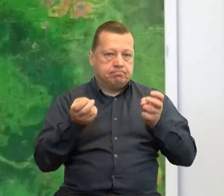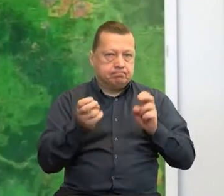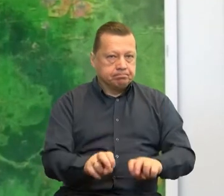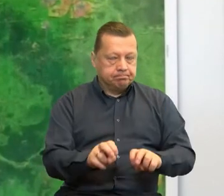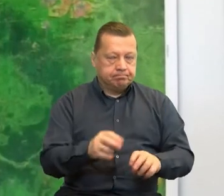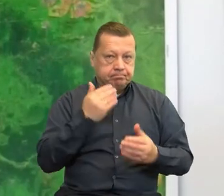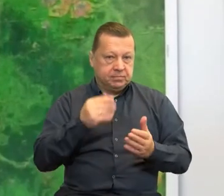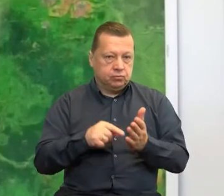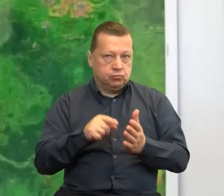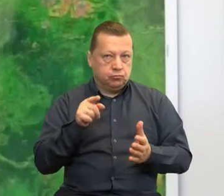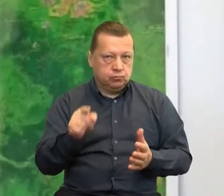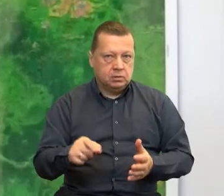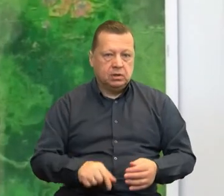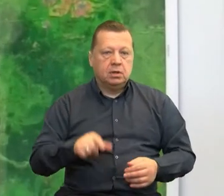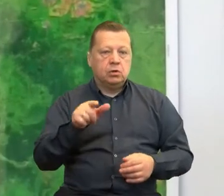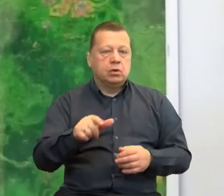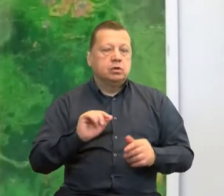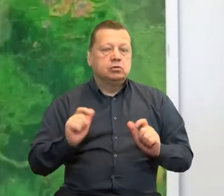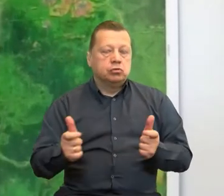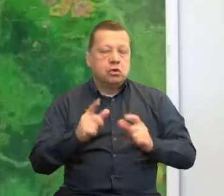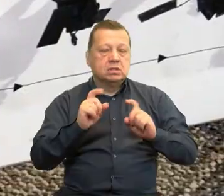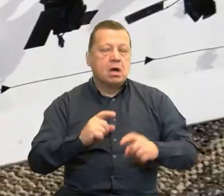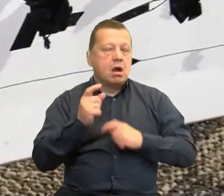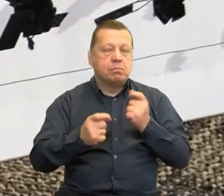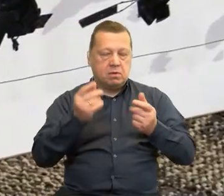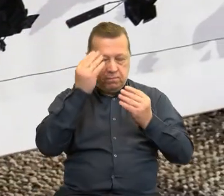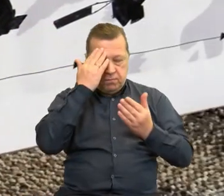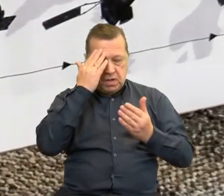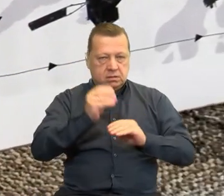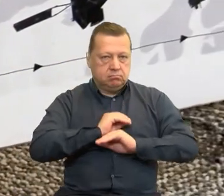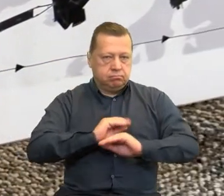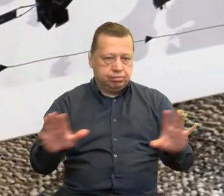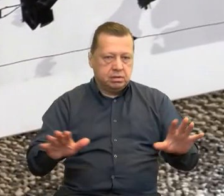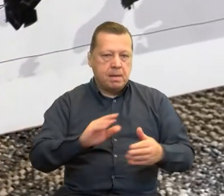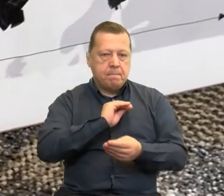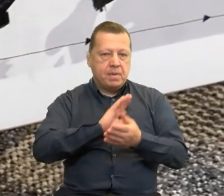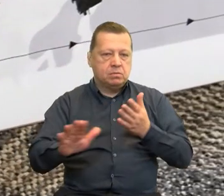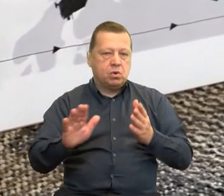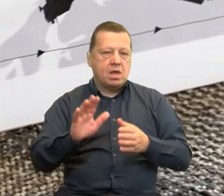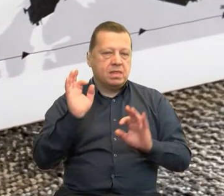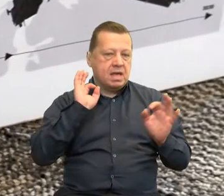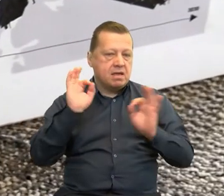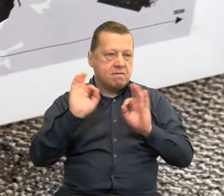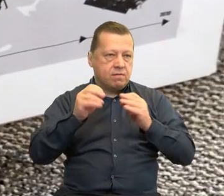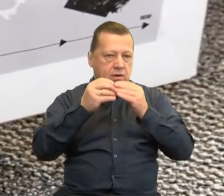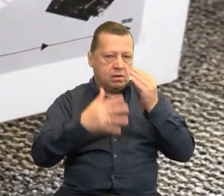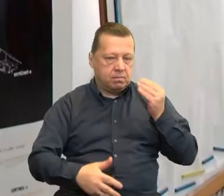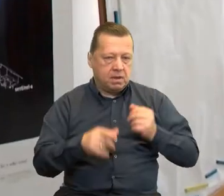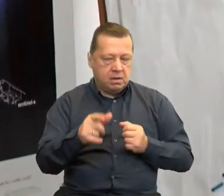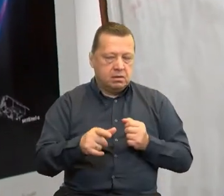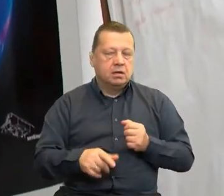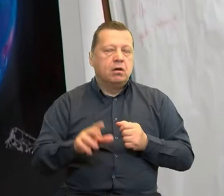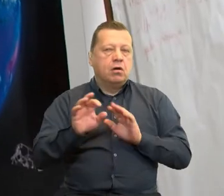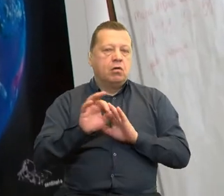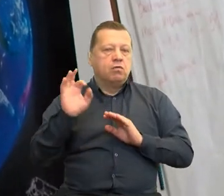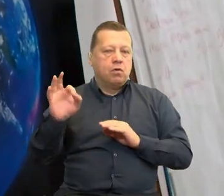projektu jest udoskonalenie oraz rozpowszechnienie wiedzy o bezpłatnym dostępie do danych dostarczanych przez program Copernicus,